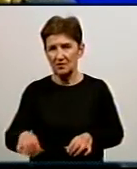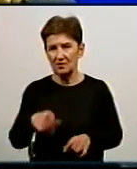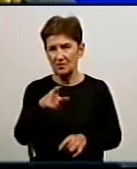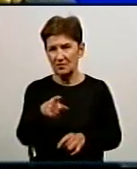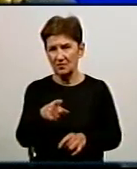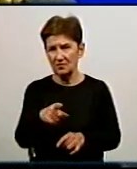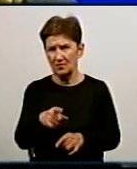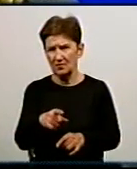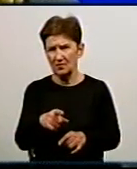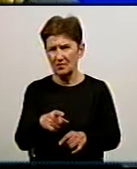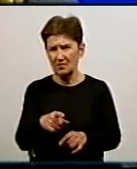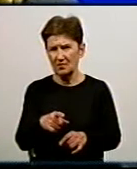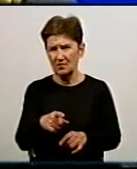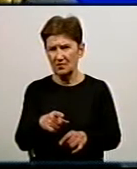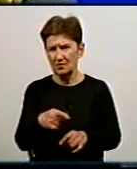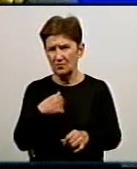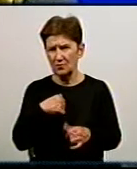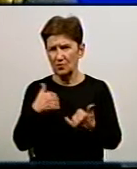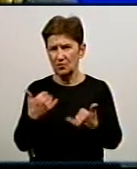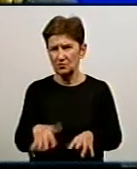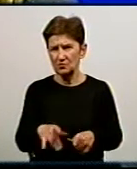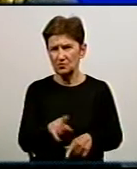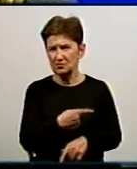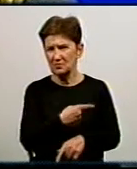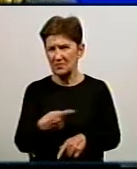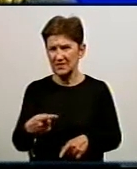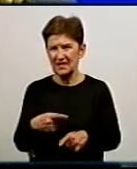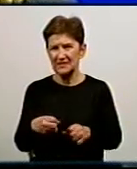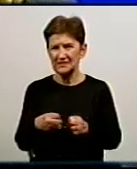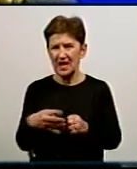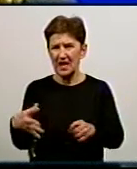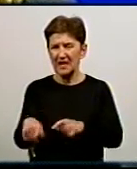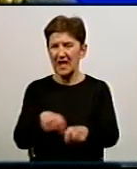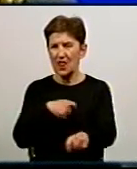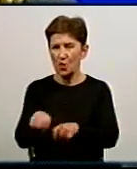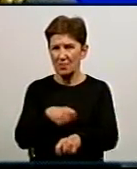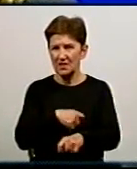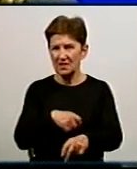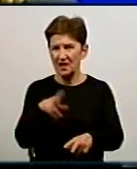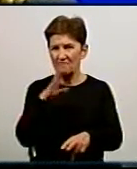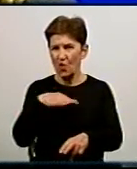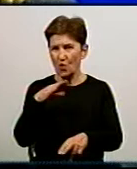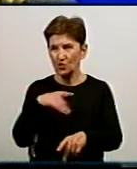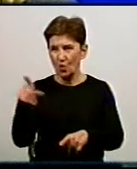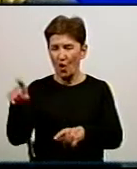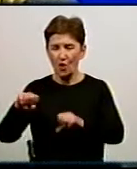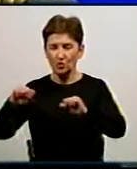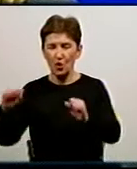кредит Світового банку, ми вже виконали заміну 15 кілометрів водогону, який подає воду від холодних ключів до